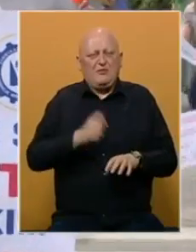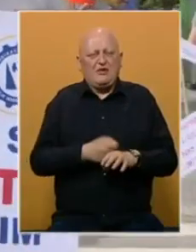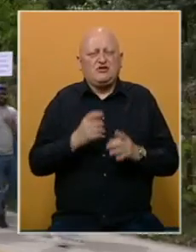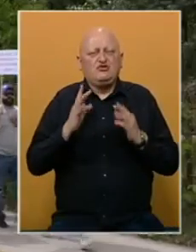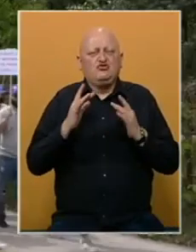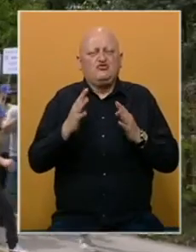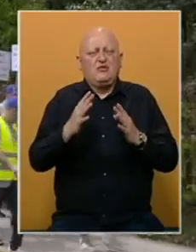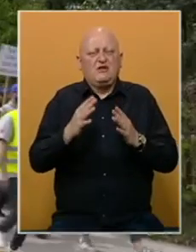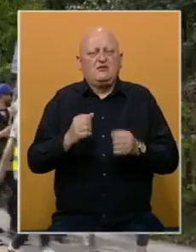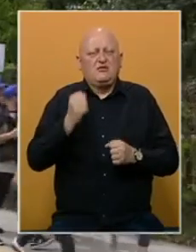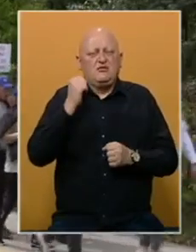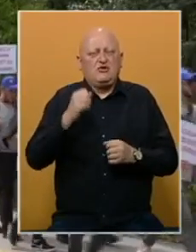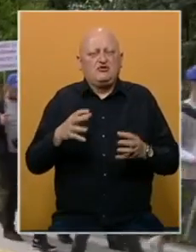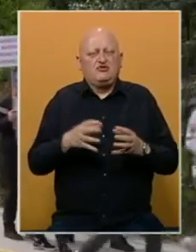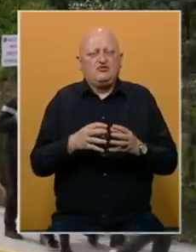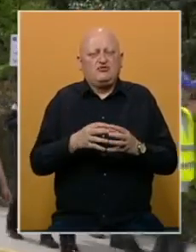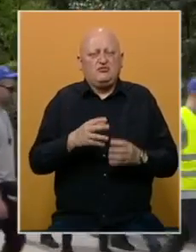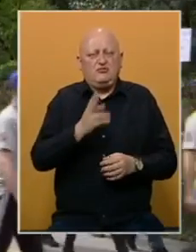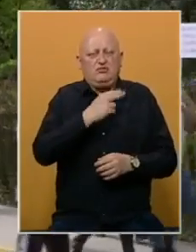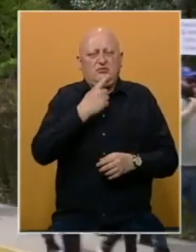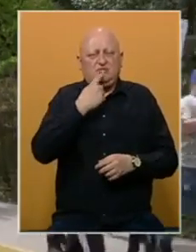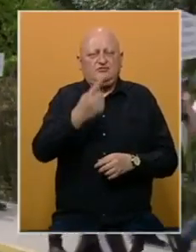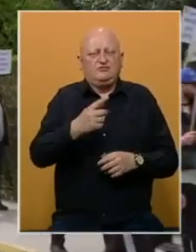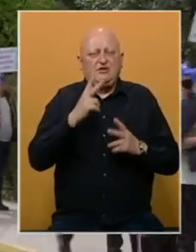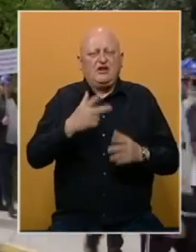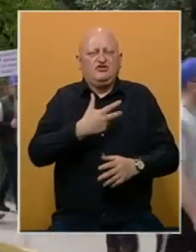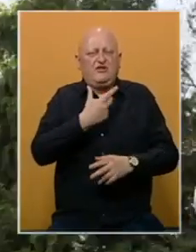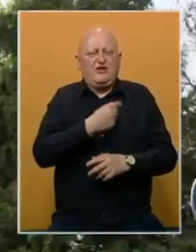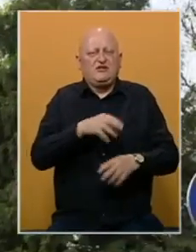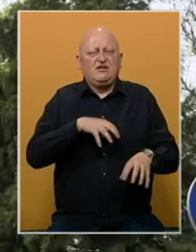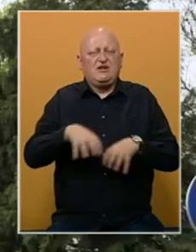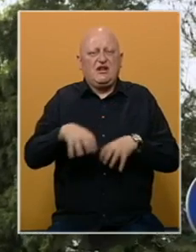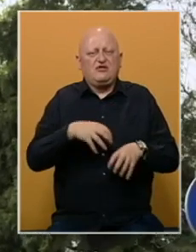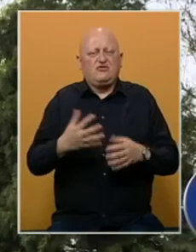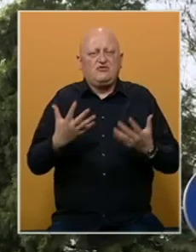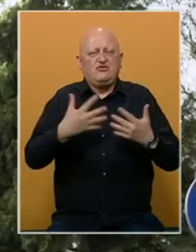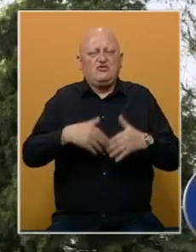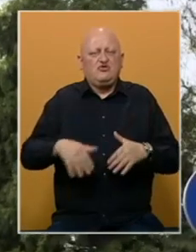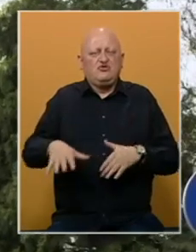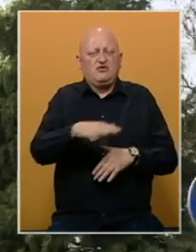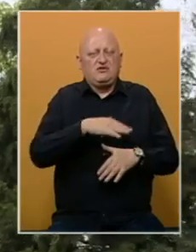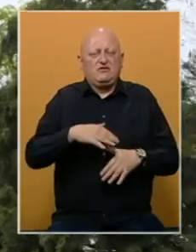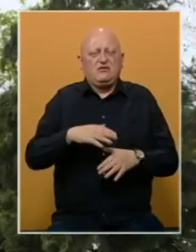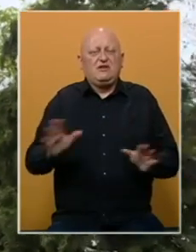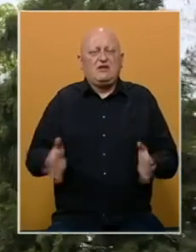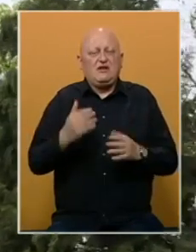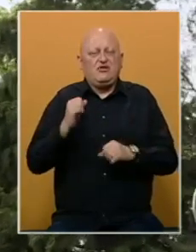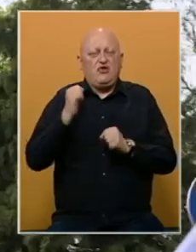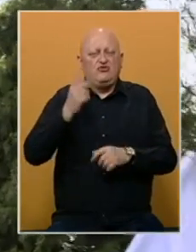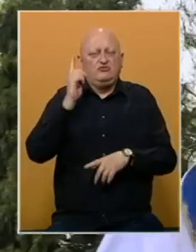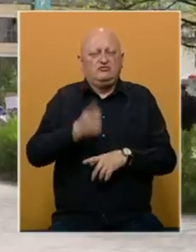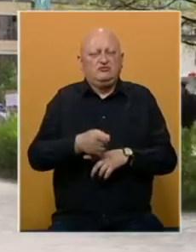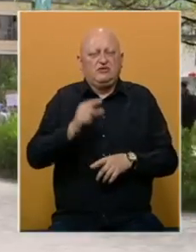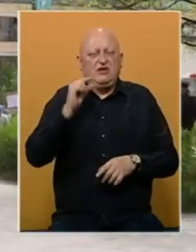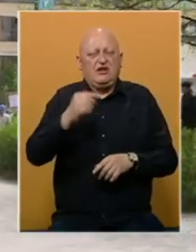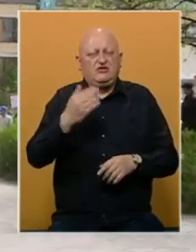i šumarstva. Na protestnom skupu nadležnima su poručili da traže vakcinaciju radnika u industrijskom sektoru. Hitno donošenje odluke je o